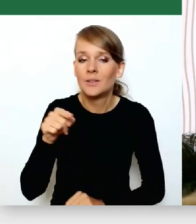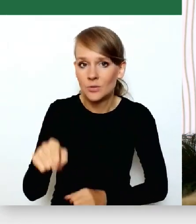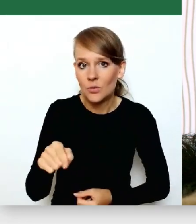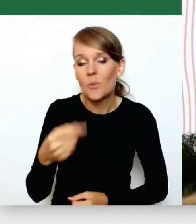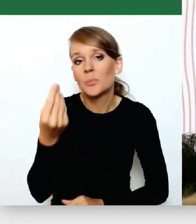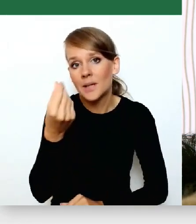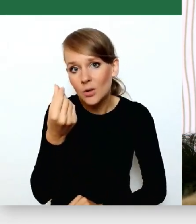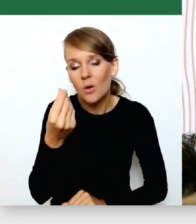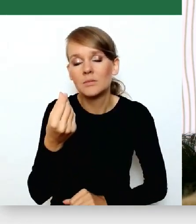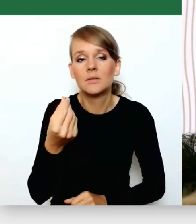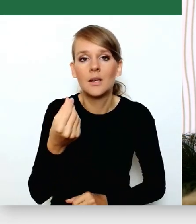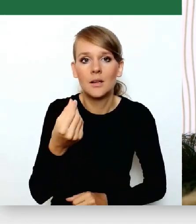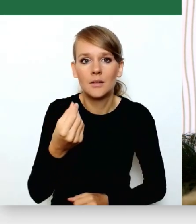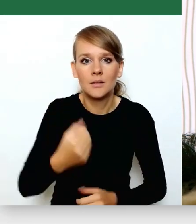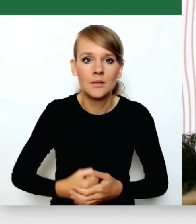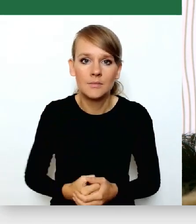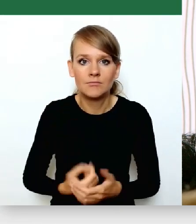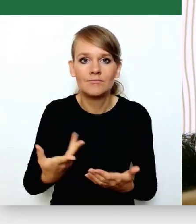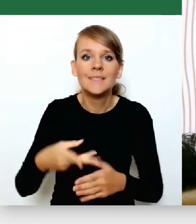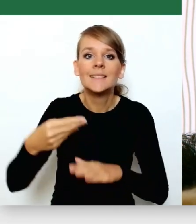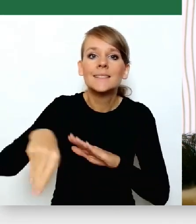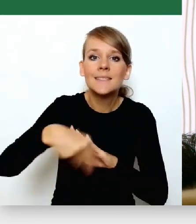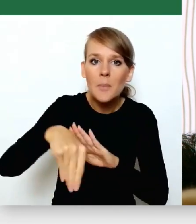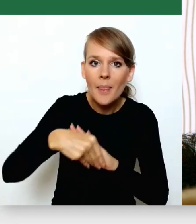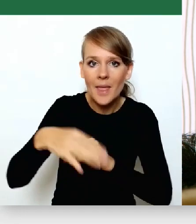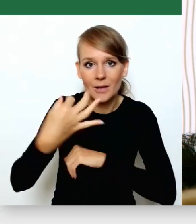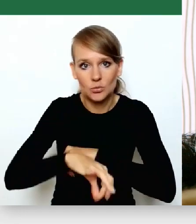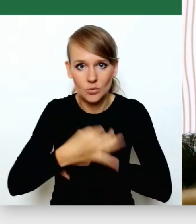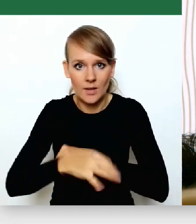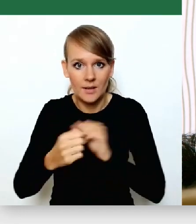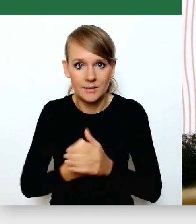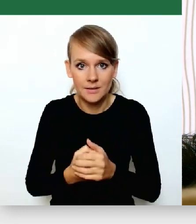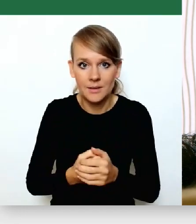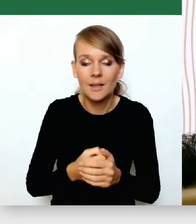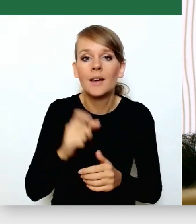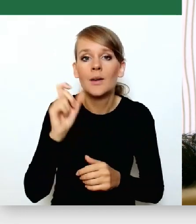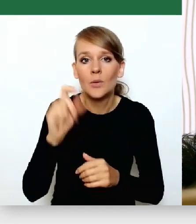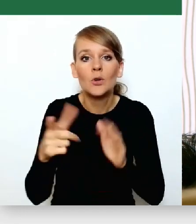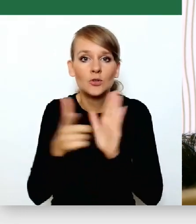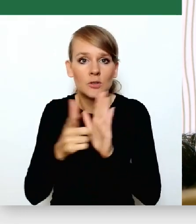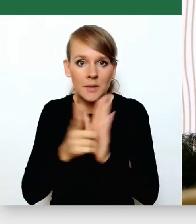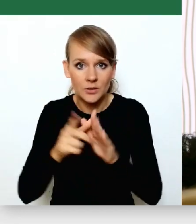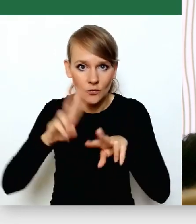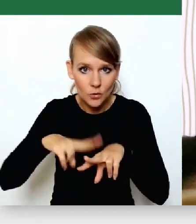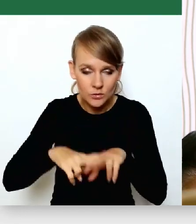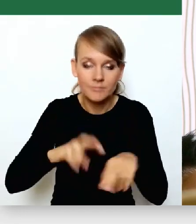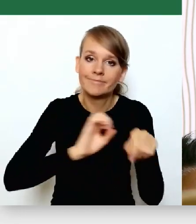na stypendia studenckie. Jest 17 takich funduszy. COVID